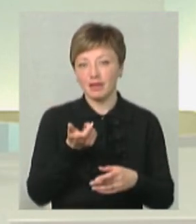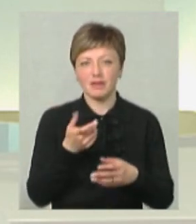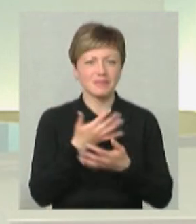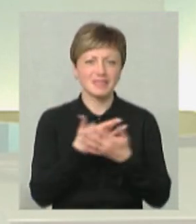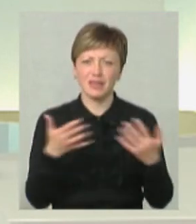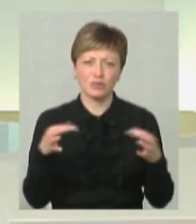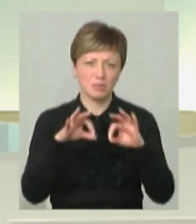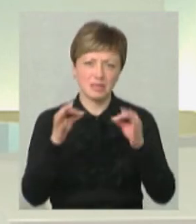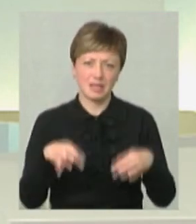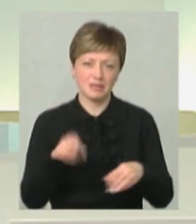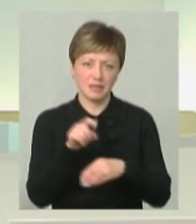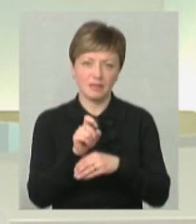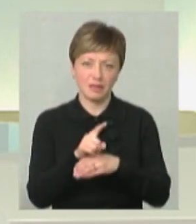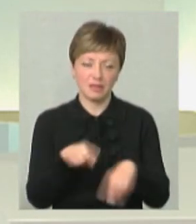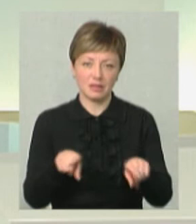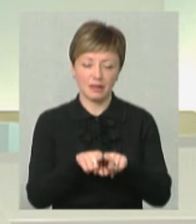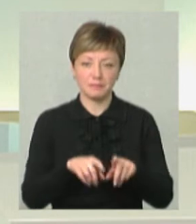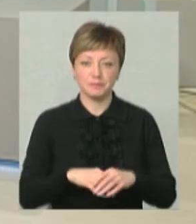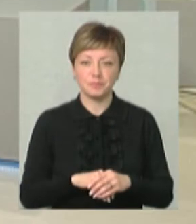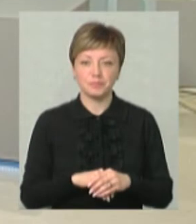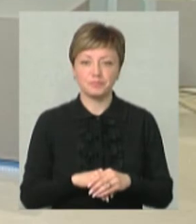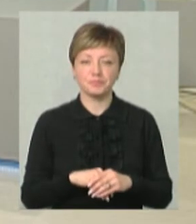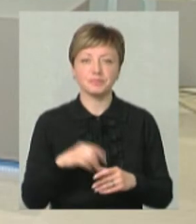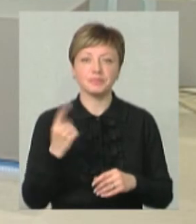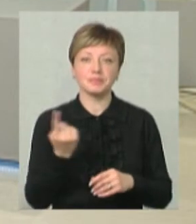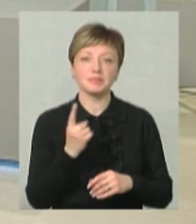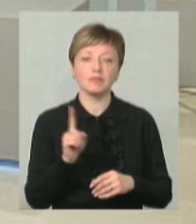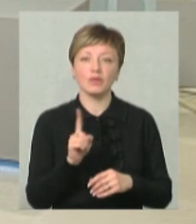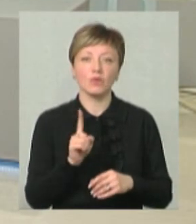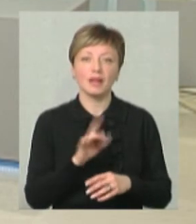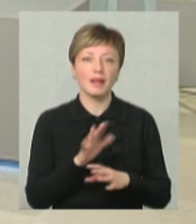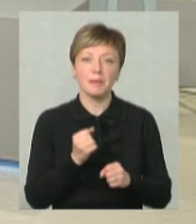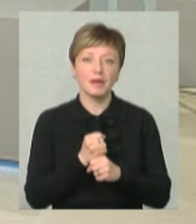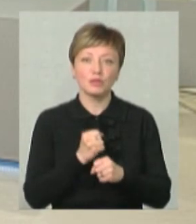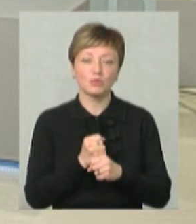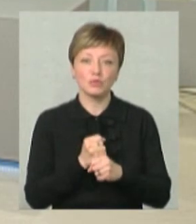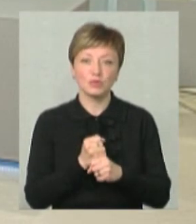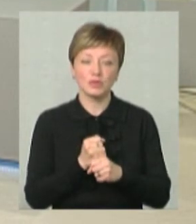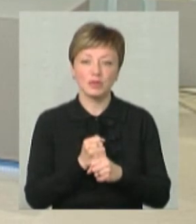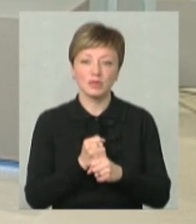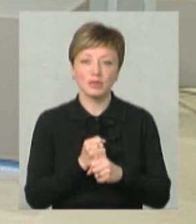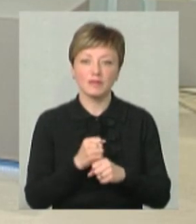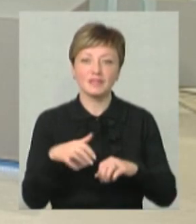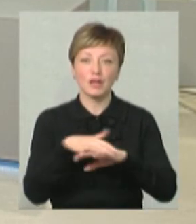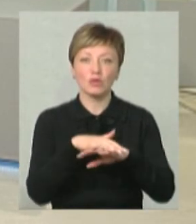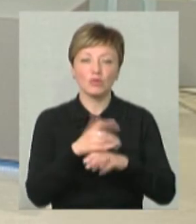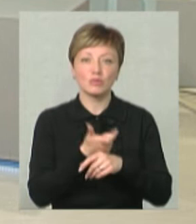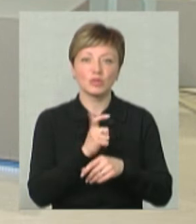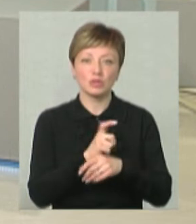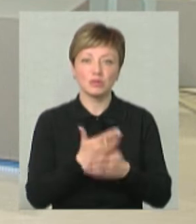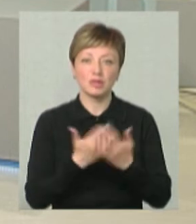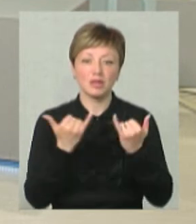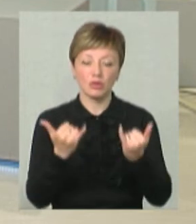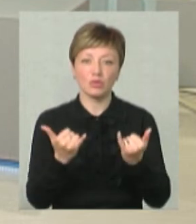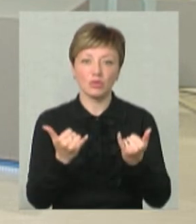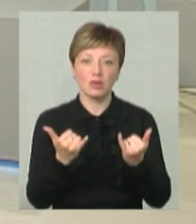всякого мистецтва, ну, тут таке. Якщо єдине, що він не працює в середовищі, ми б тоді могли б більше, скажімо, для